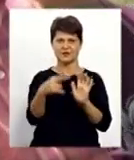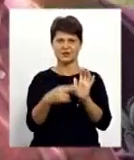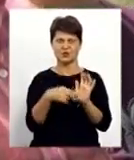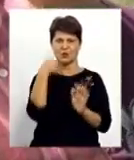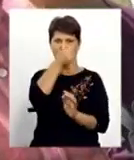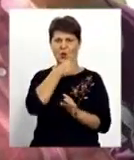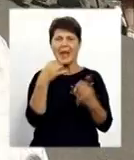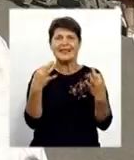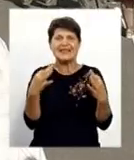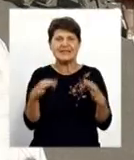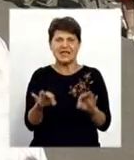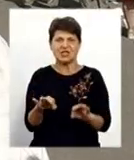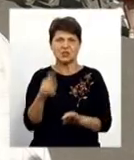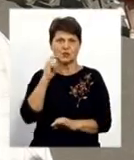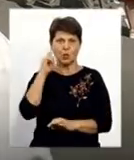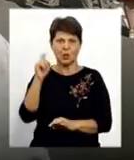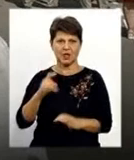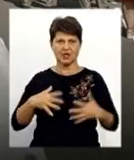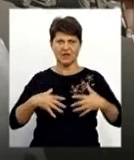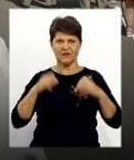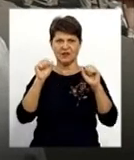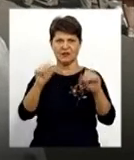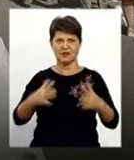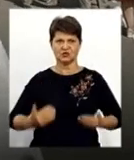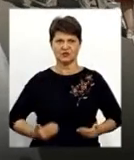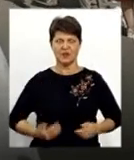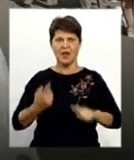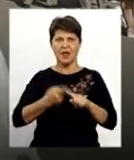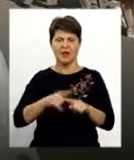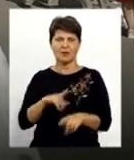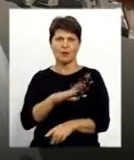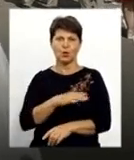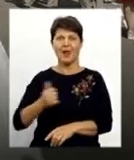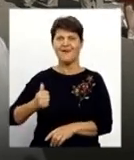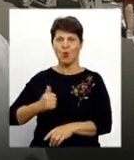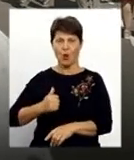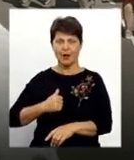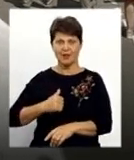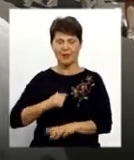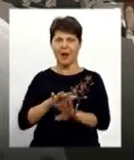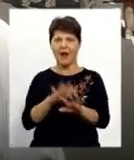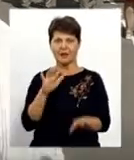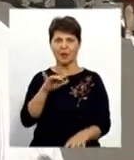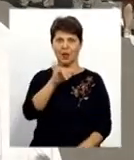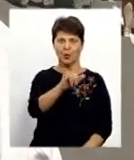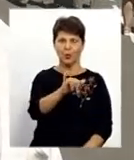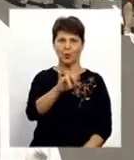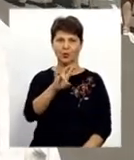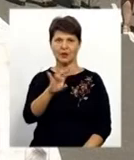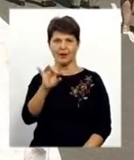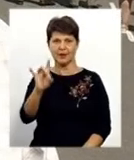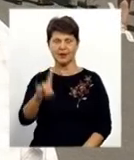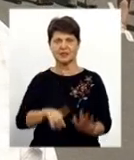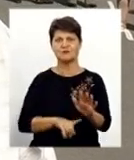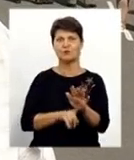незалежність України. Це були воїни армії УНР, які служили спочатку